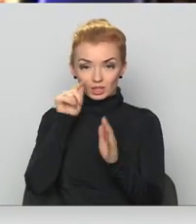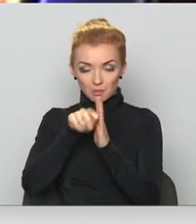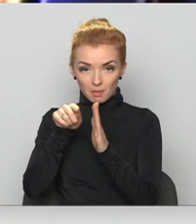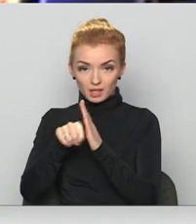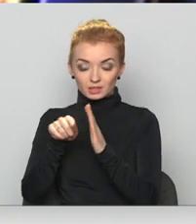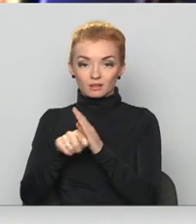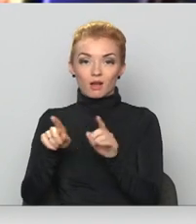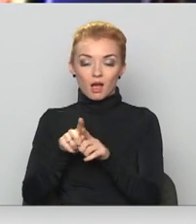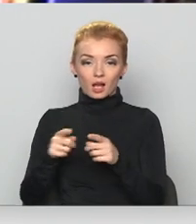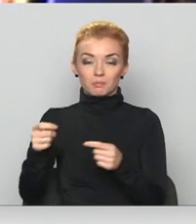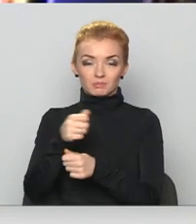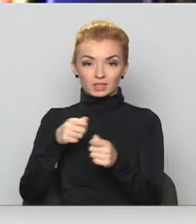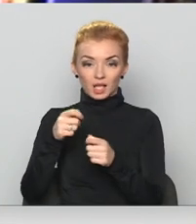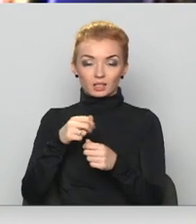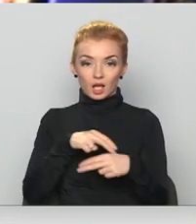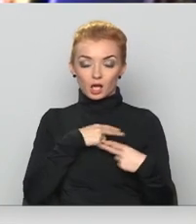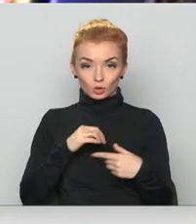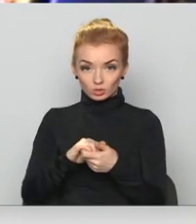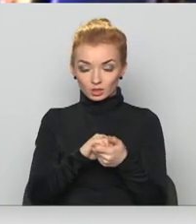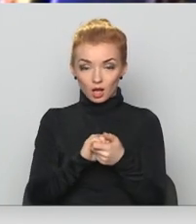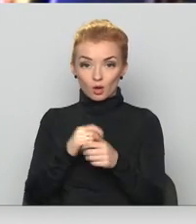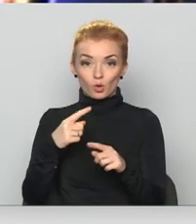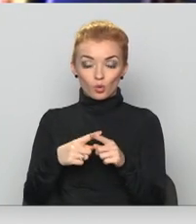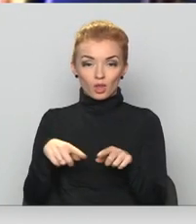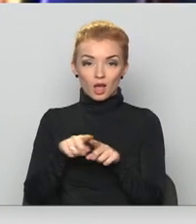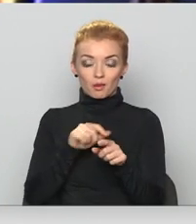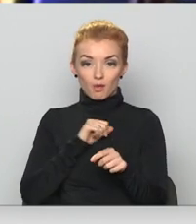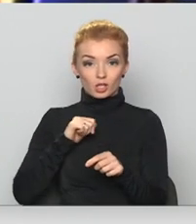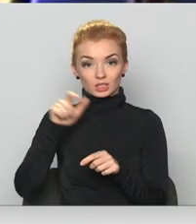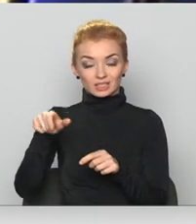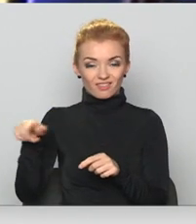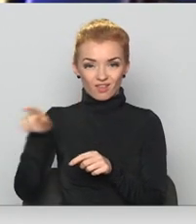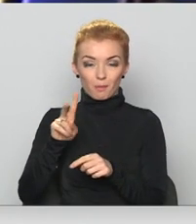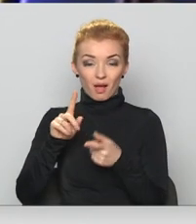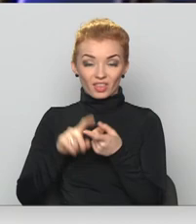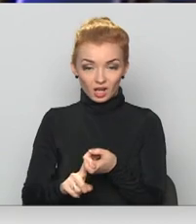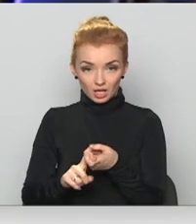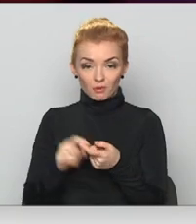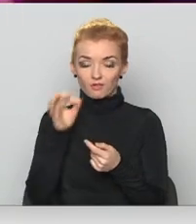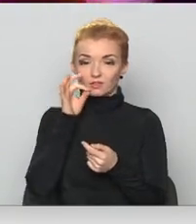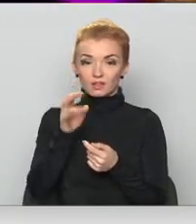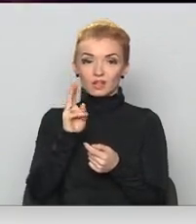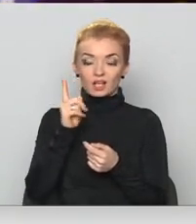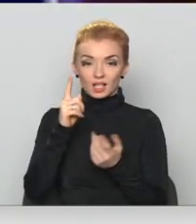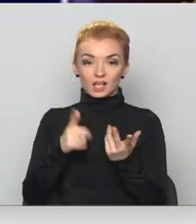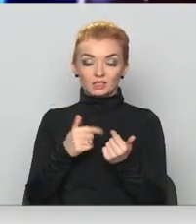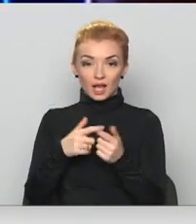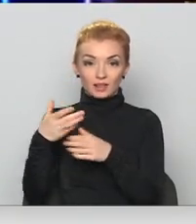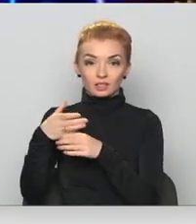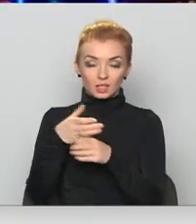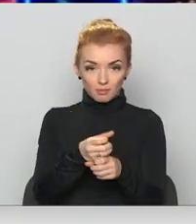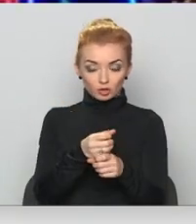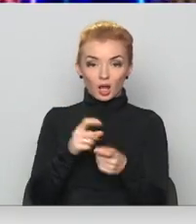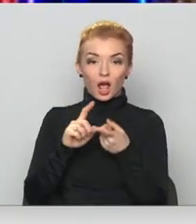azartspēļu biznesa asociācijā, gan arī pašu azartspēļu atkarīgie uzsver, ka tikai fizisko zāļu skaits samazināšana